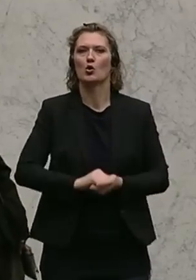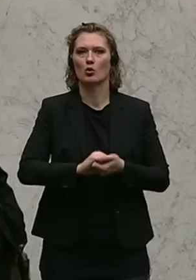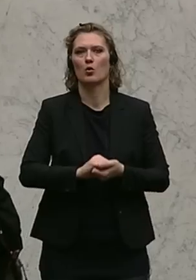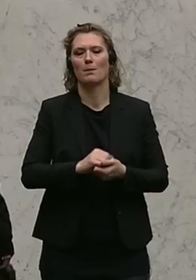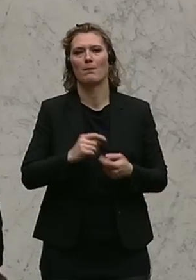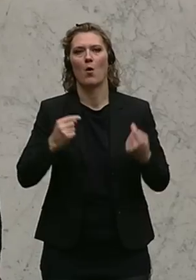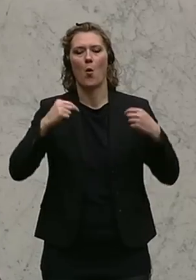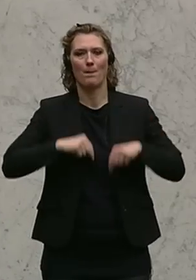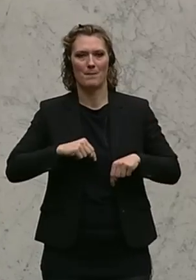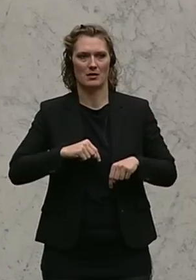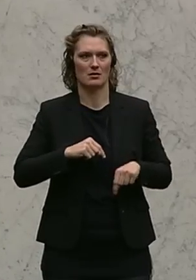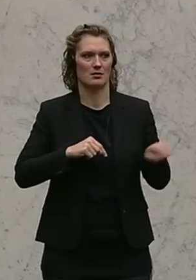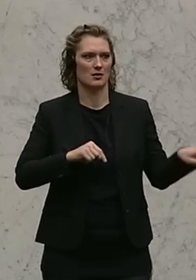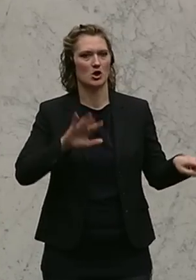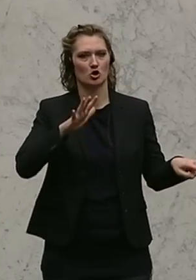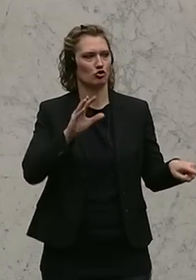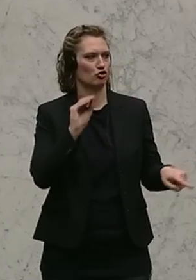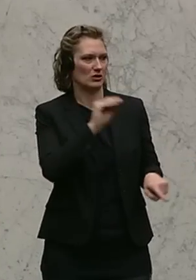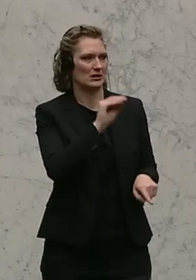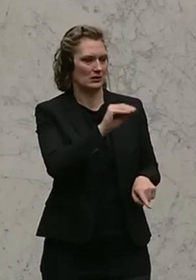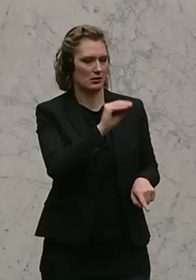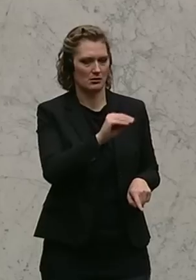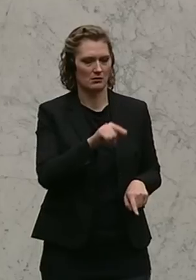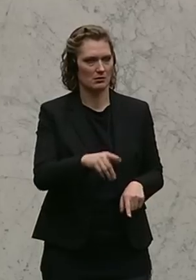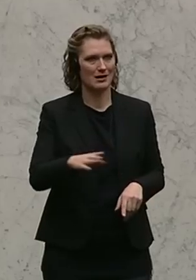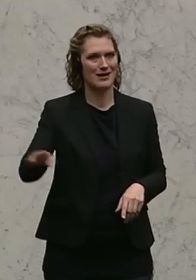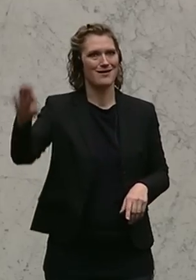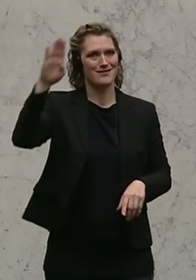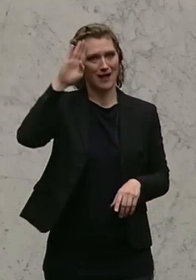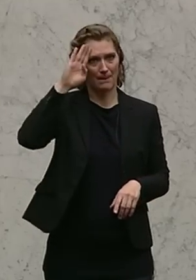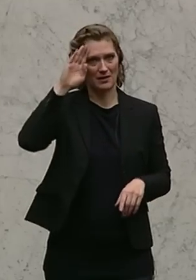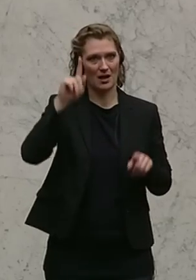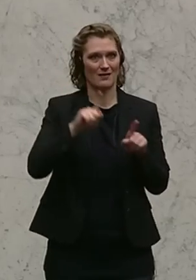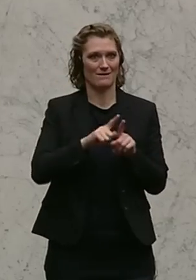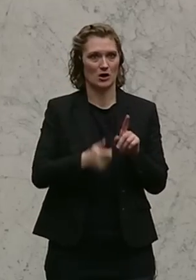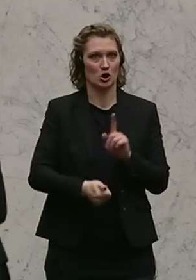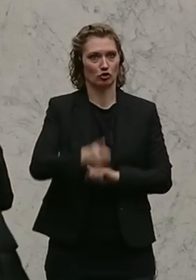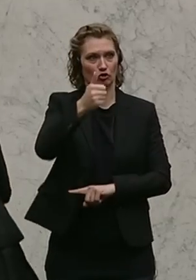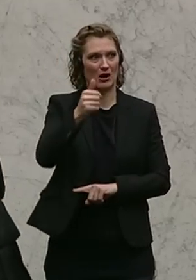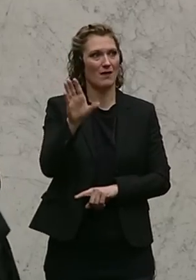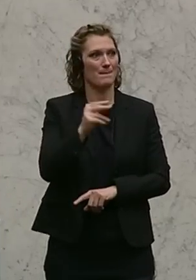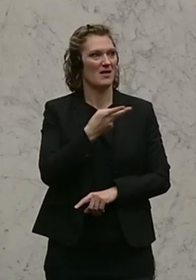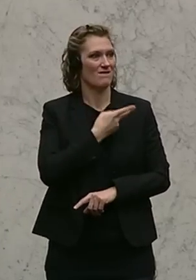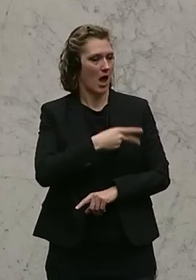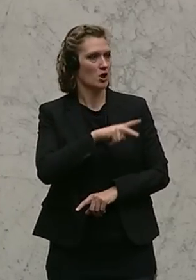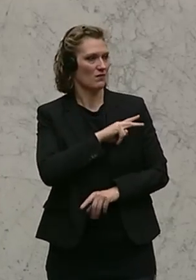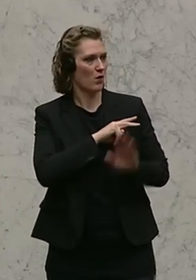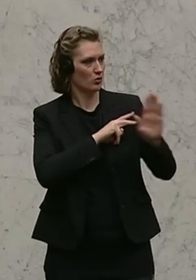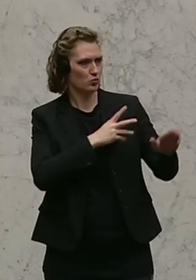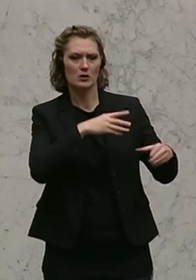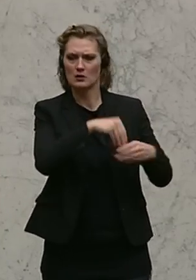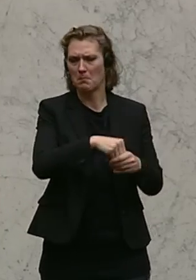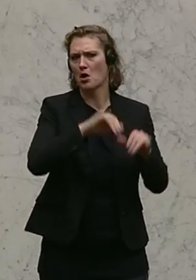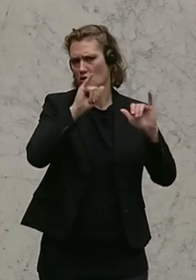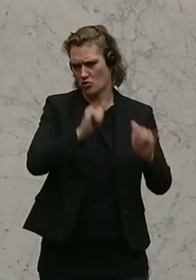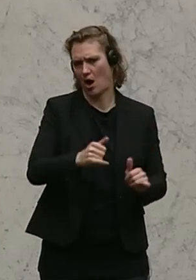SPÖ replizieren, auf den Herrn Schieder. Und er hat gemeint, dass ein Kapitän, der Chef, zumindest eine Mitverantwortung hat. Das ist durchaus gegeben,